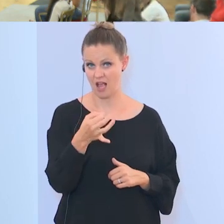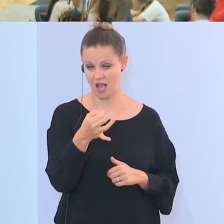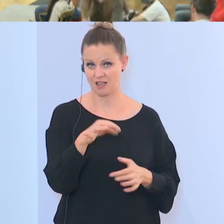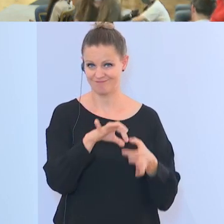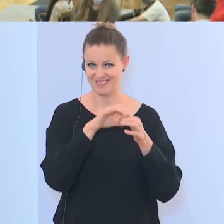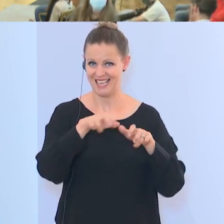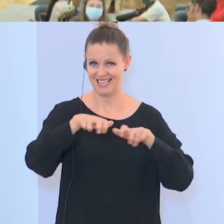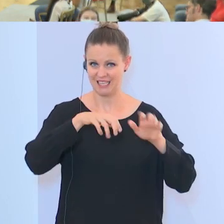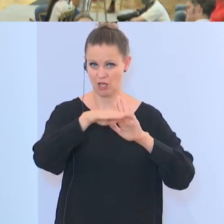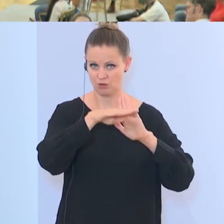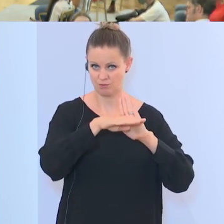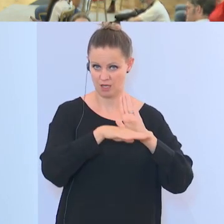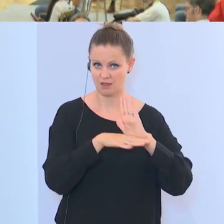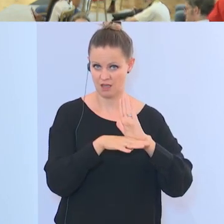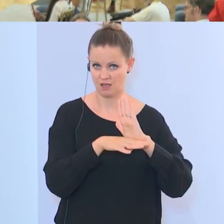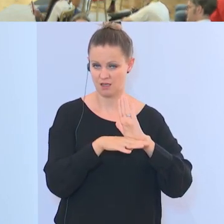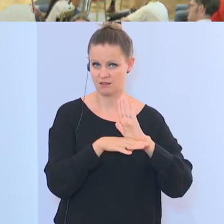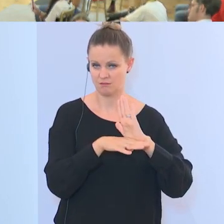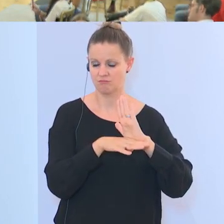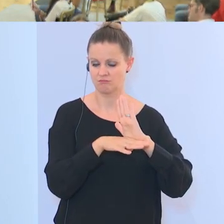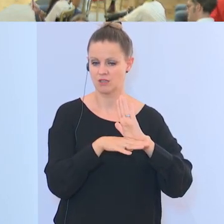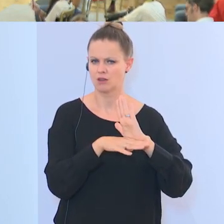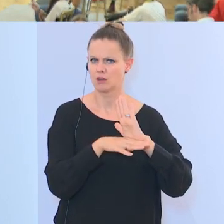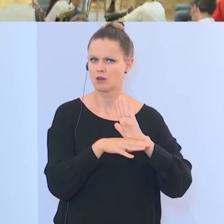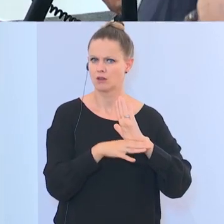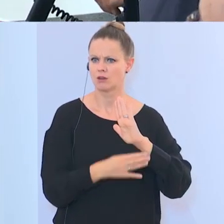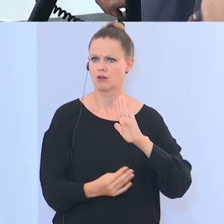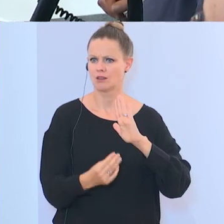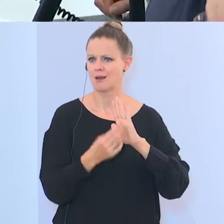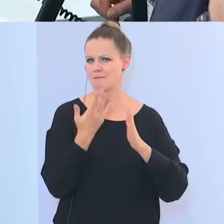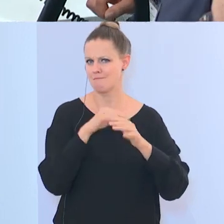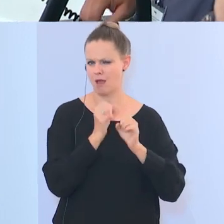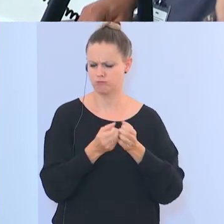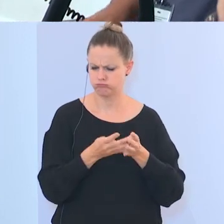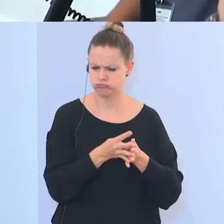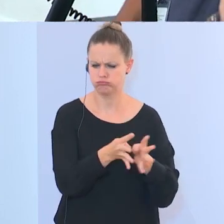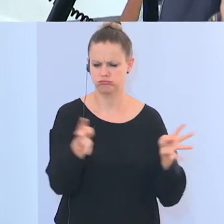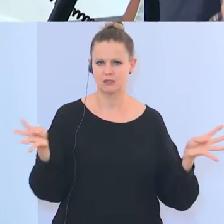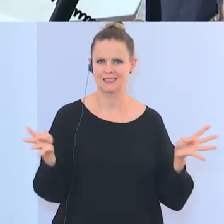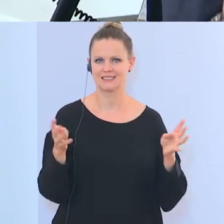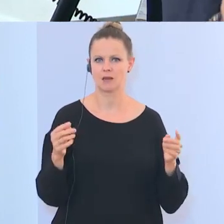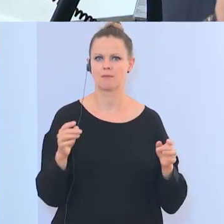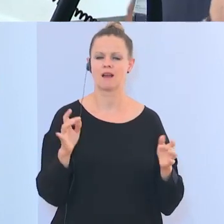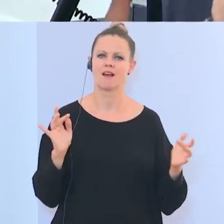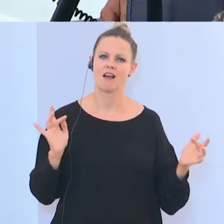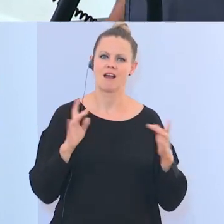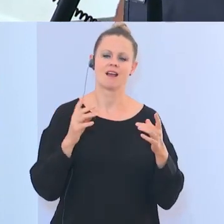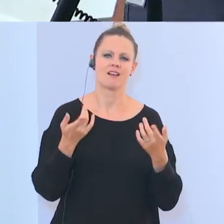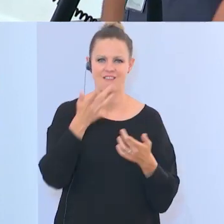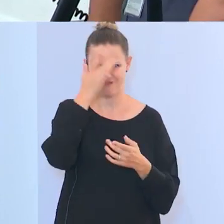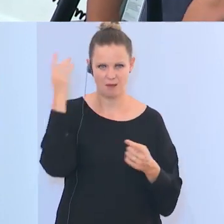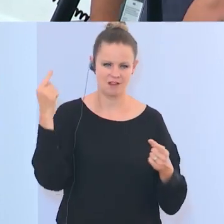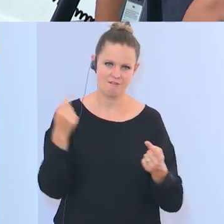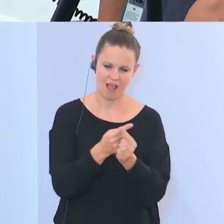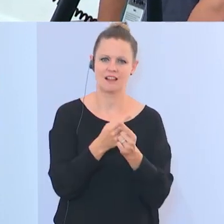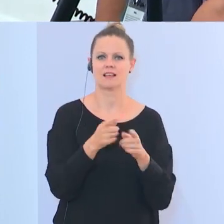Im Regierungsprogramm ist das Mandat dieser Meldestelle, die Sie heute angekündigt haben, ja deutlich breiter gefasst. Da ist ja die Rede von Antisemitismus, ganz allgemein